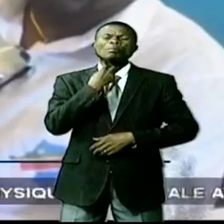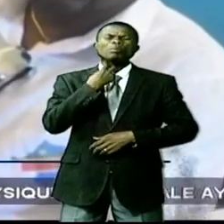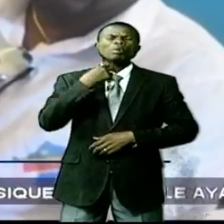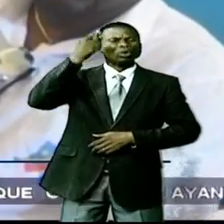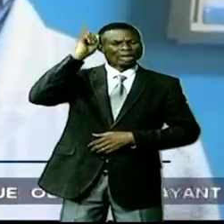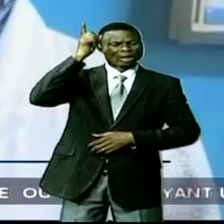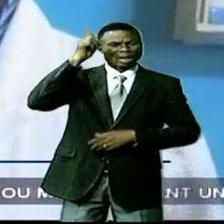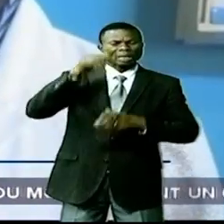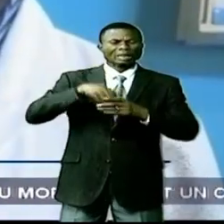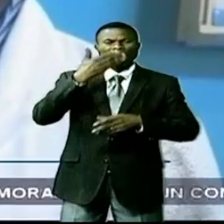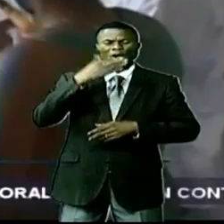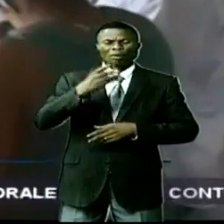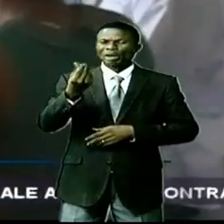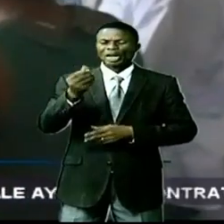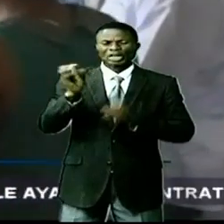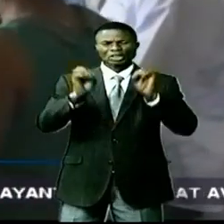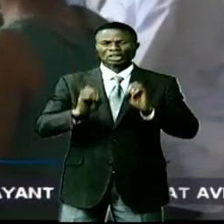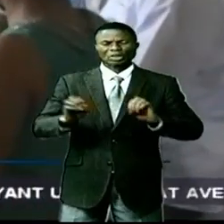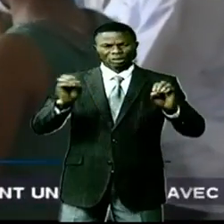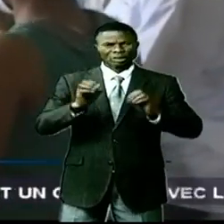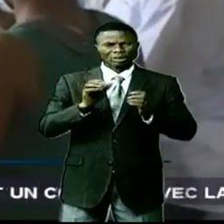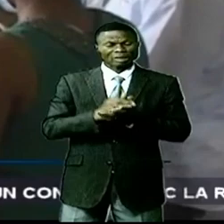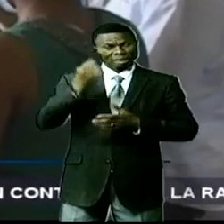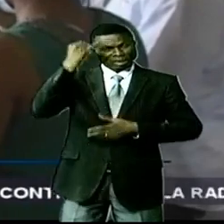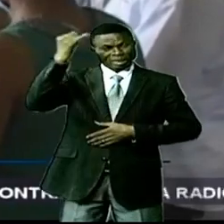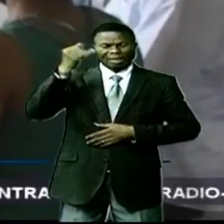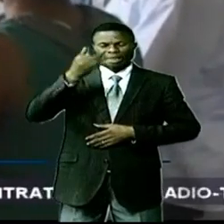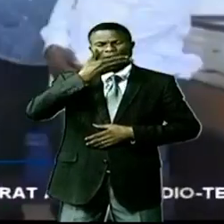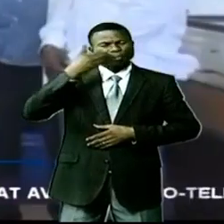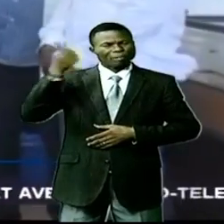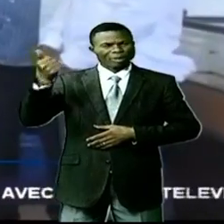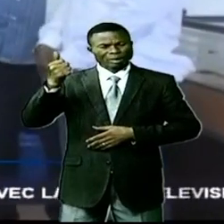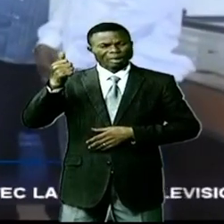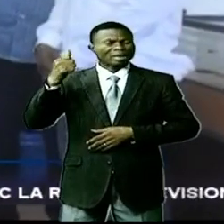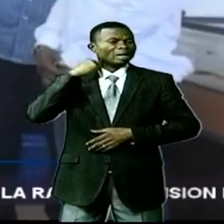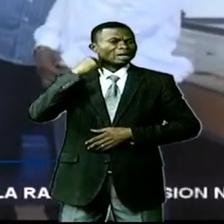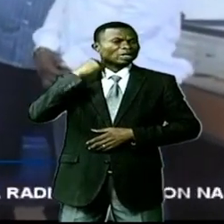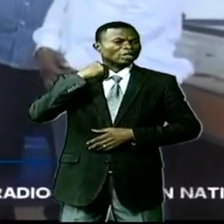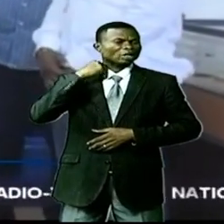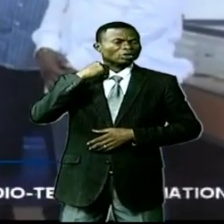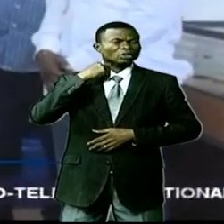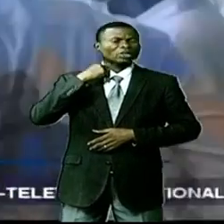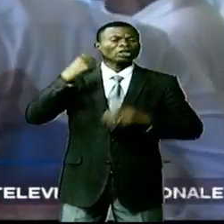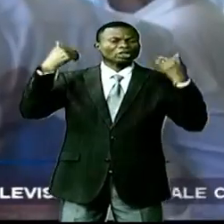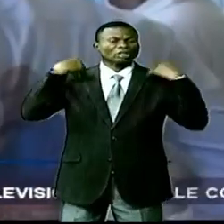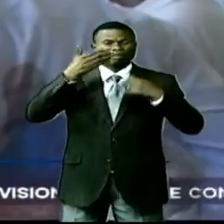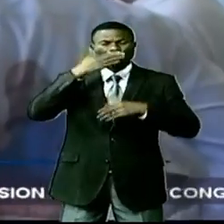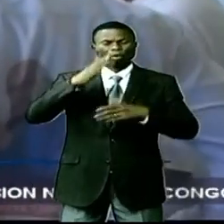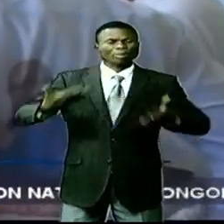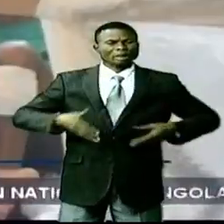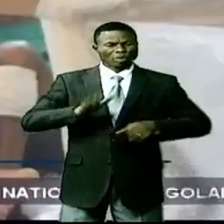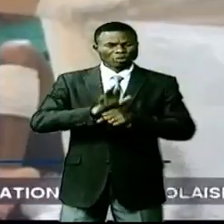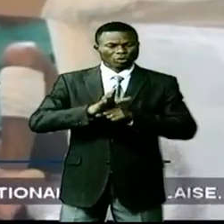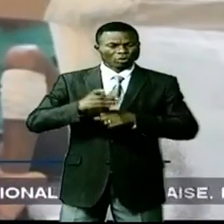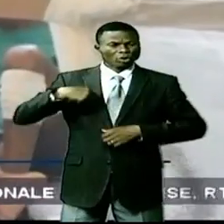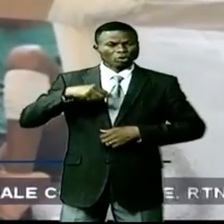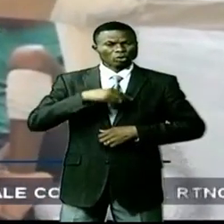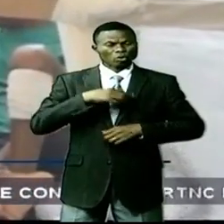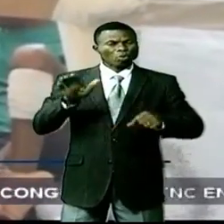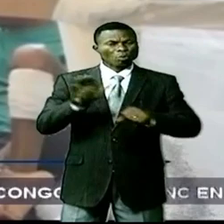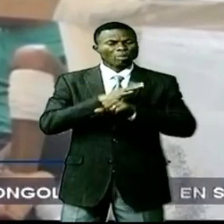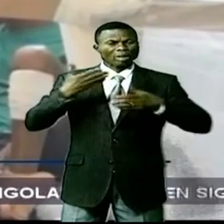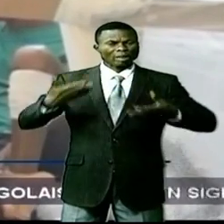longtemps, faute des moyens. Une initiative saluée par le médecin directeur de cet hôpital. Nous sommes vraiment contents